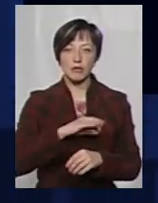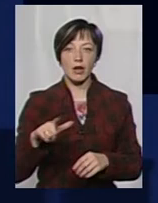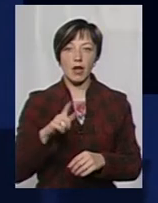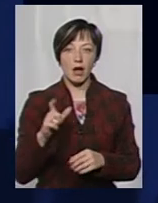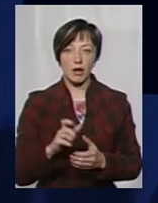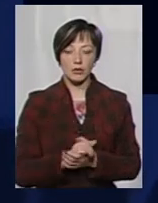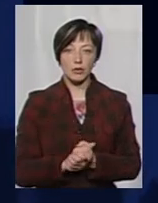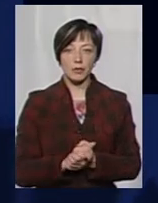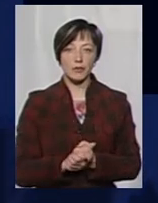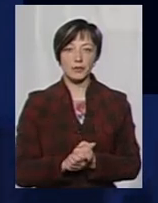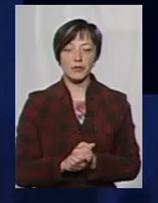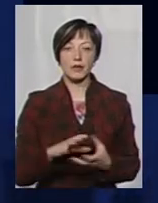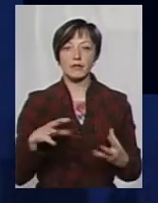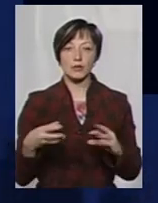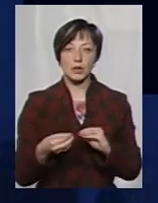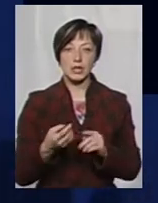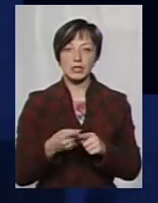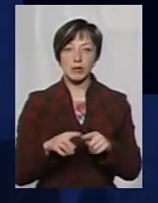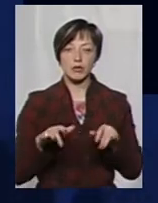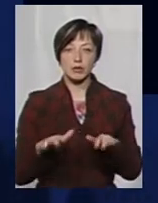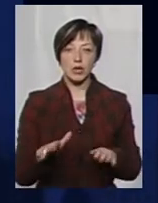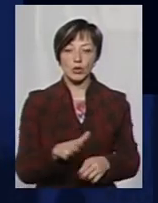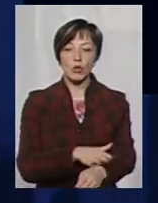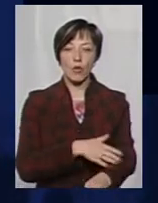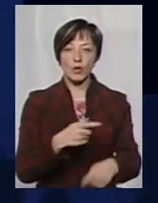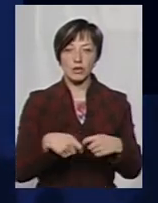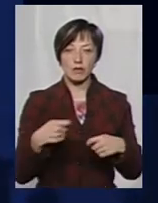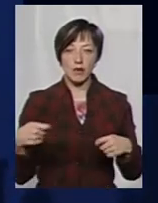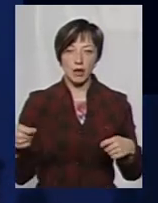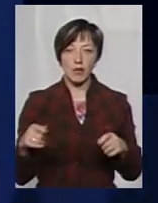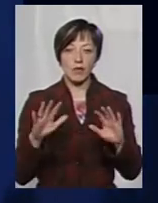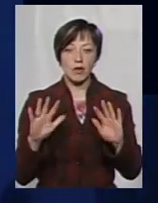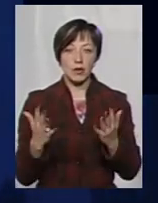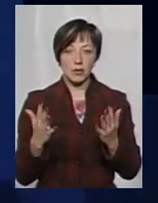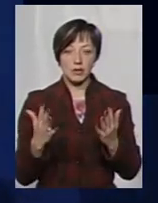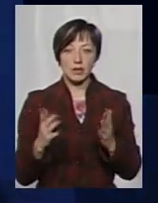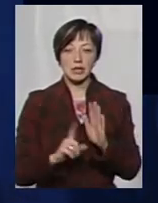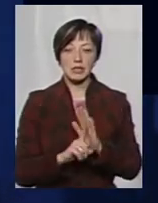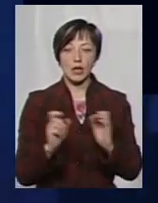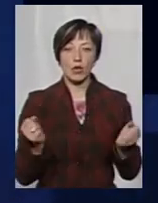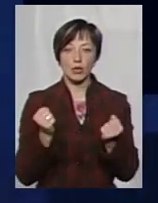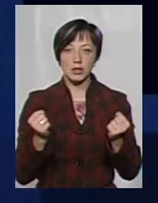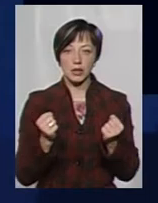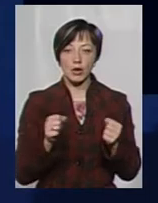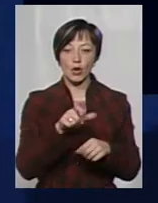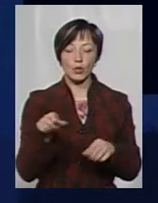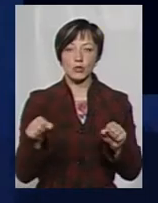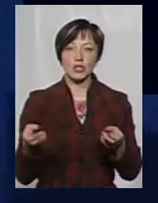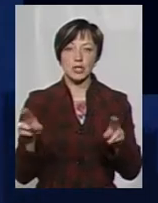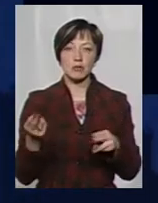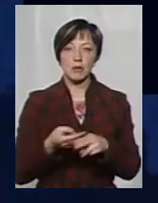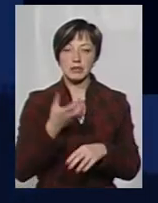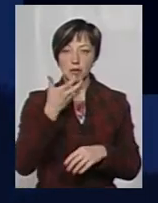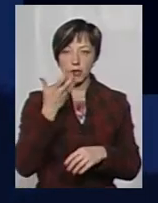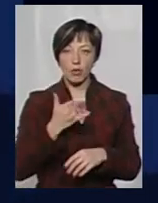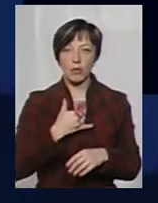газу. В результаті ця процедура є довготривала і в випадку нафтання холодів люд може залишитися без тепла.